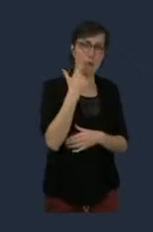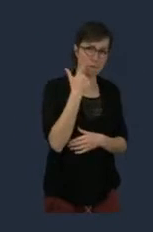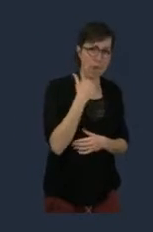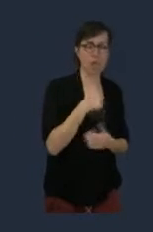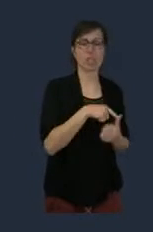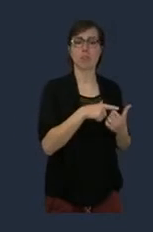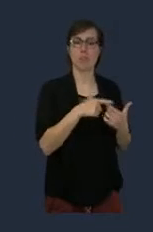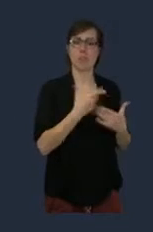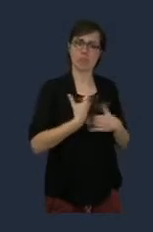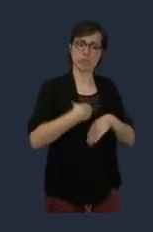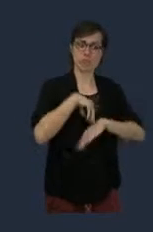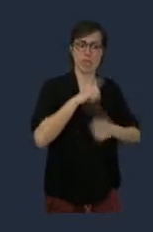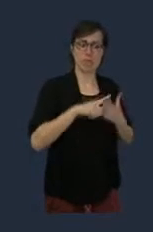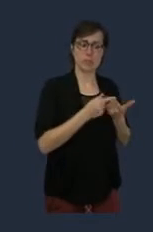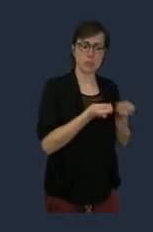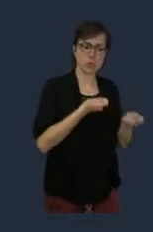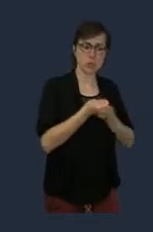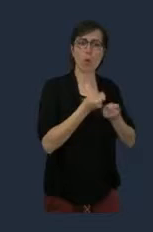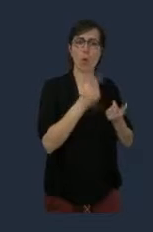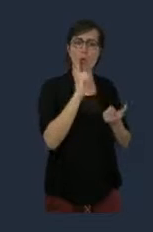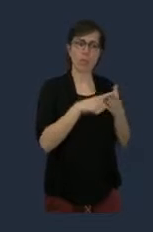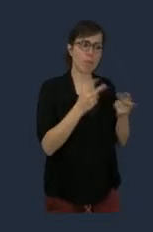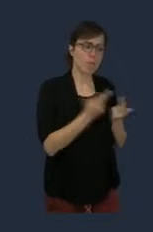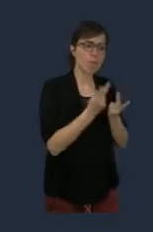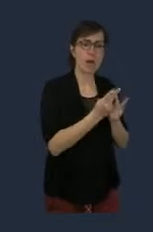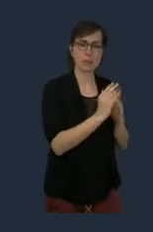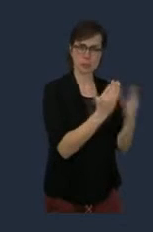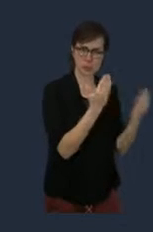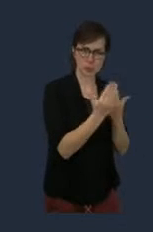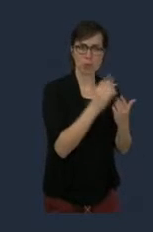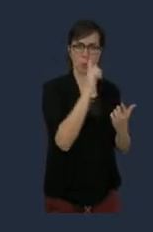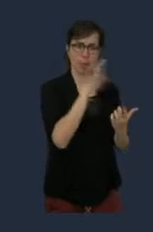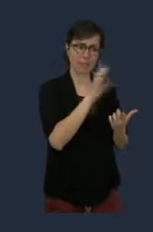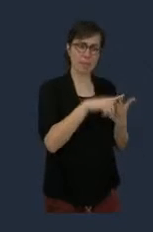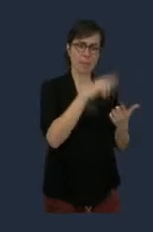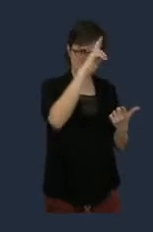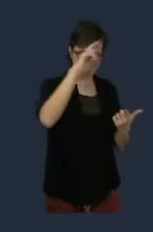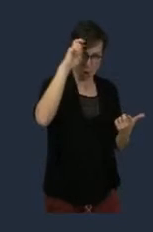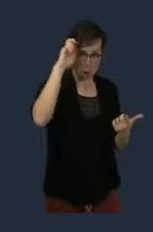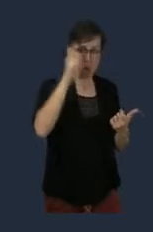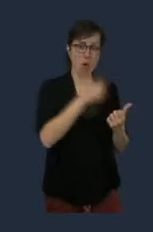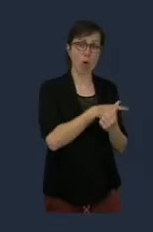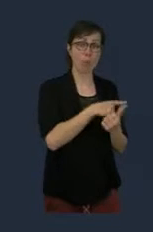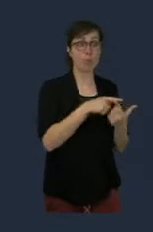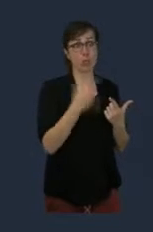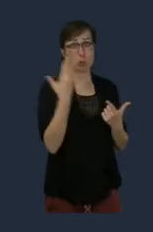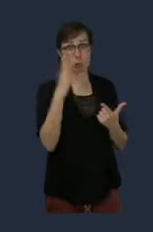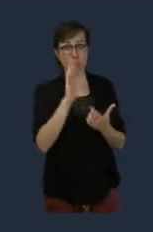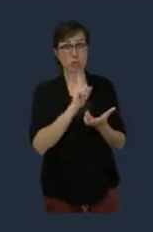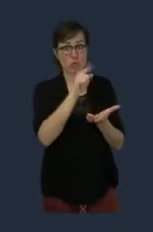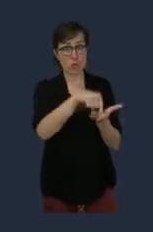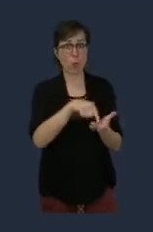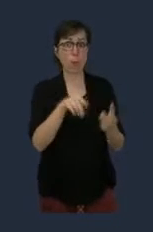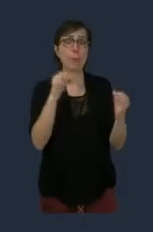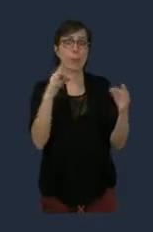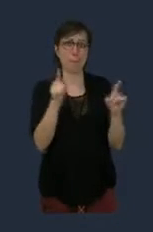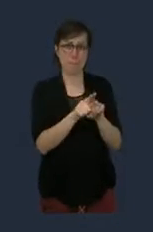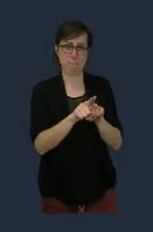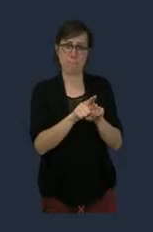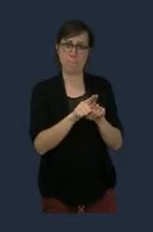du parc des expositions de Clermont-Ferrand. Mais il y a d'autres parcs des expositions qui